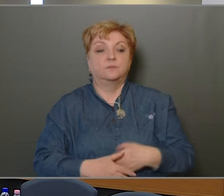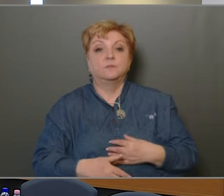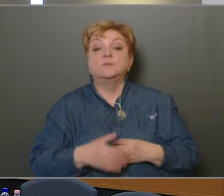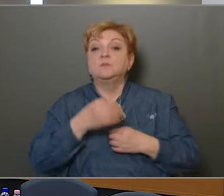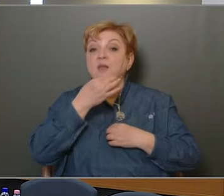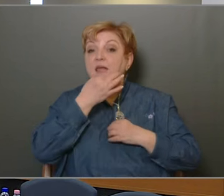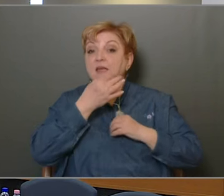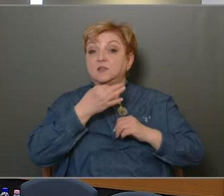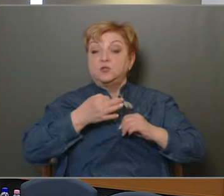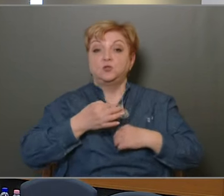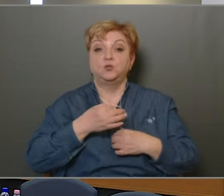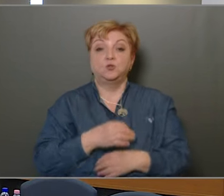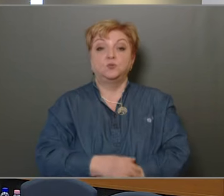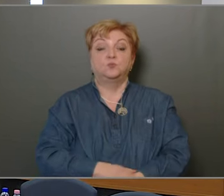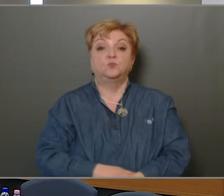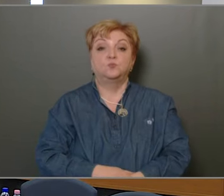Kérdés van-e?